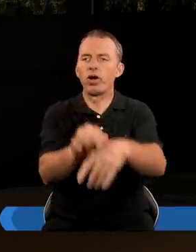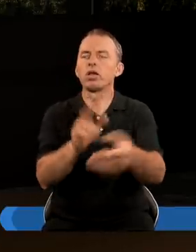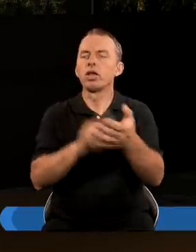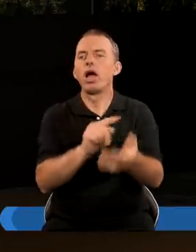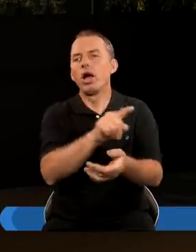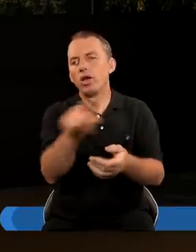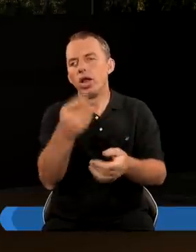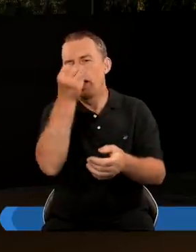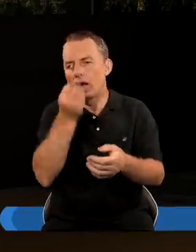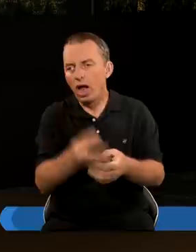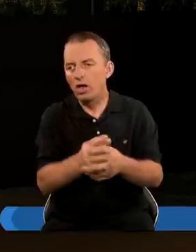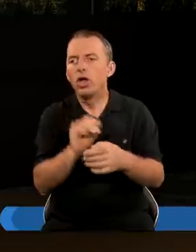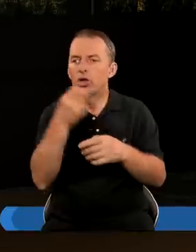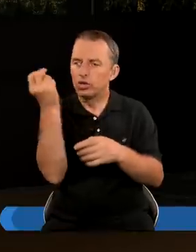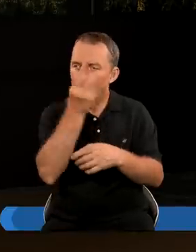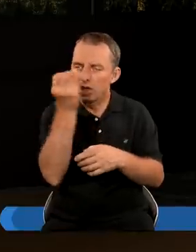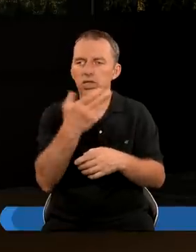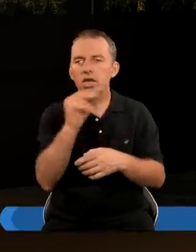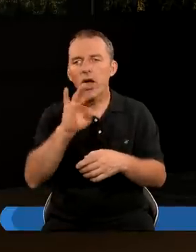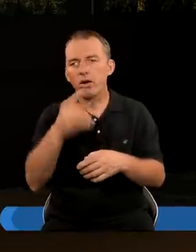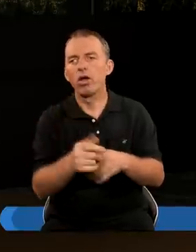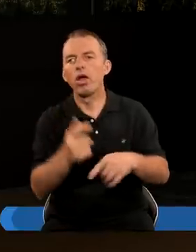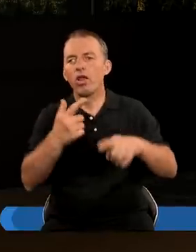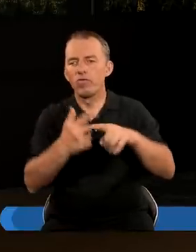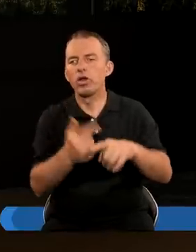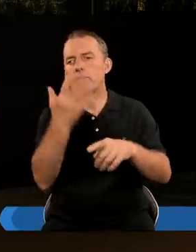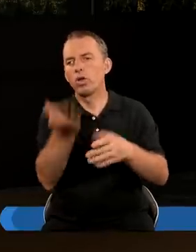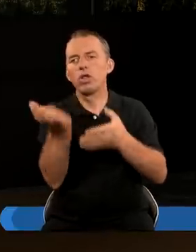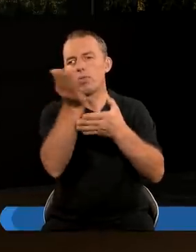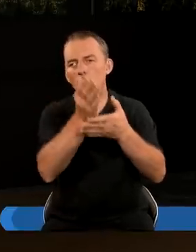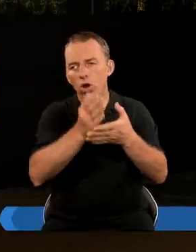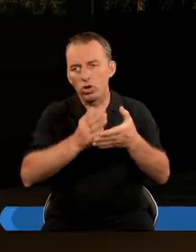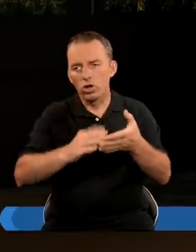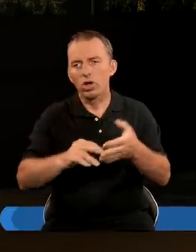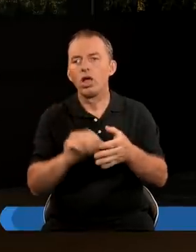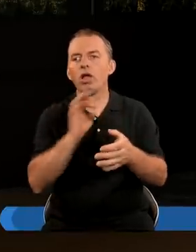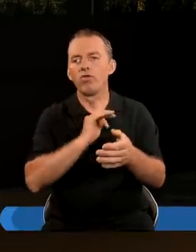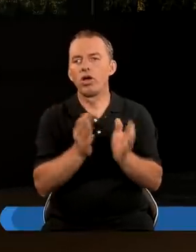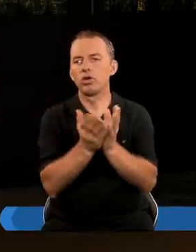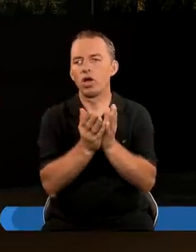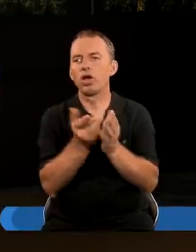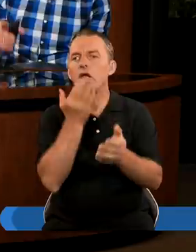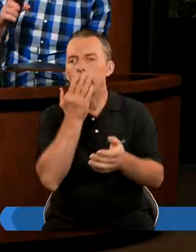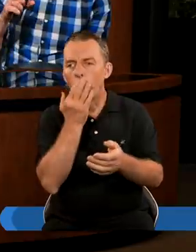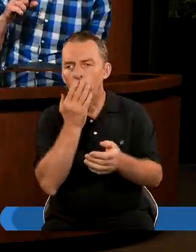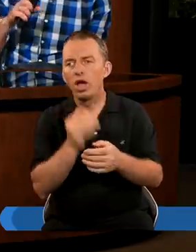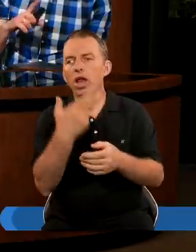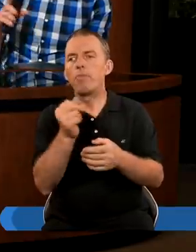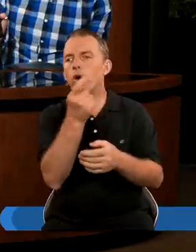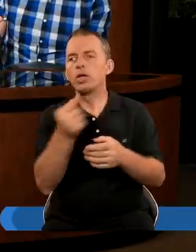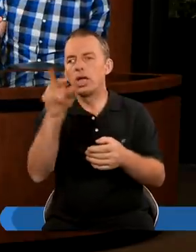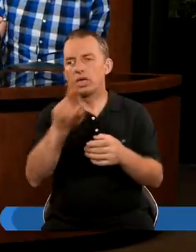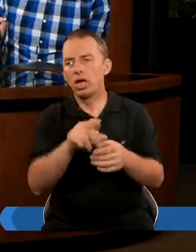na nich klęskę I co ciekawe, Jeremiasz w XXV rozdziale Swojej Księgi Mówi, że